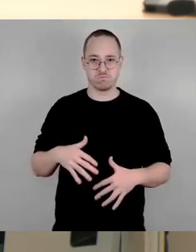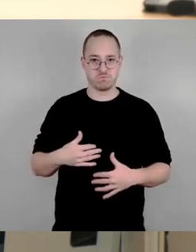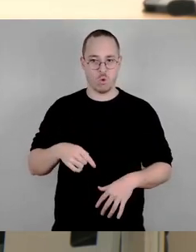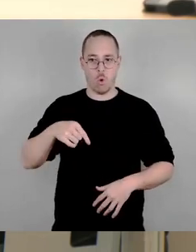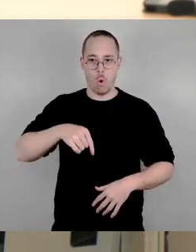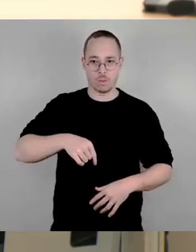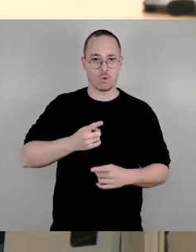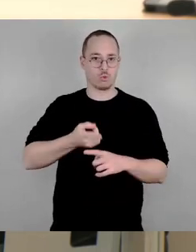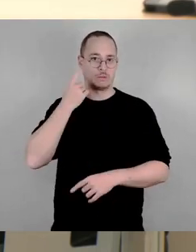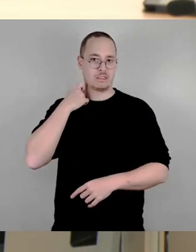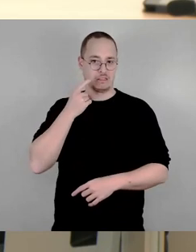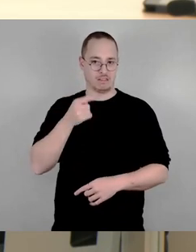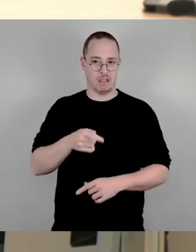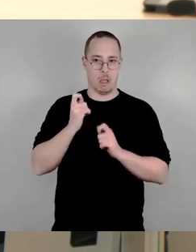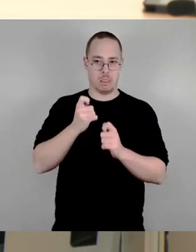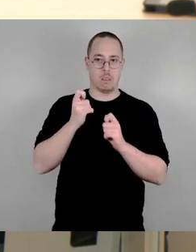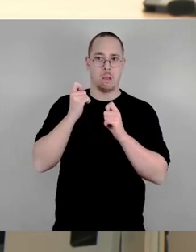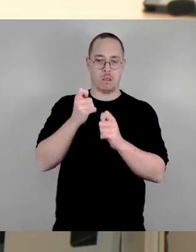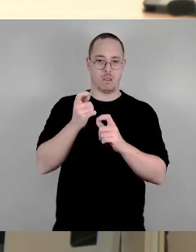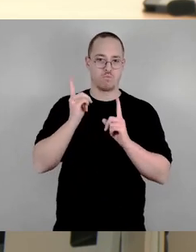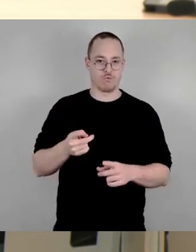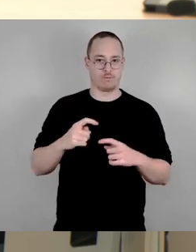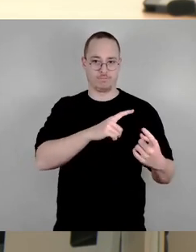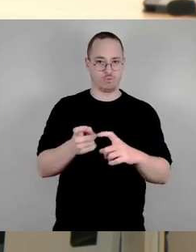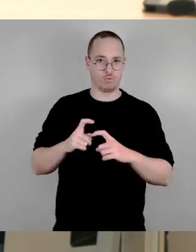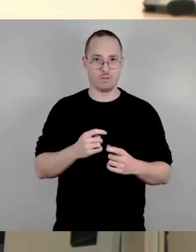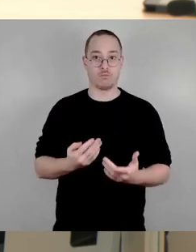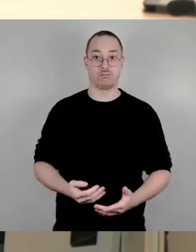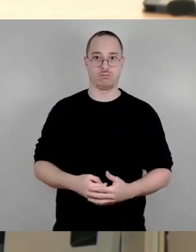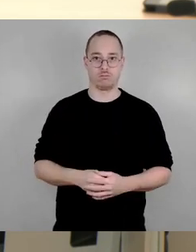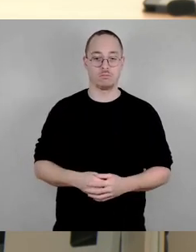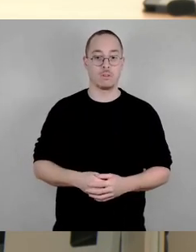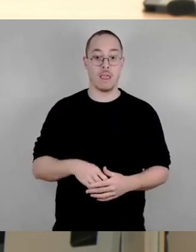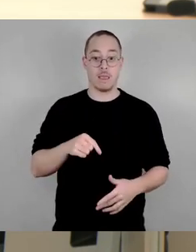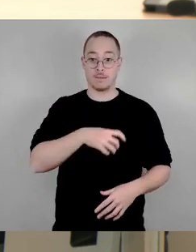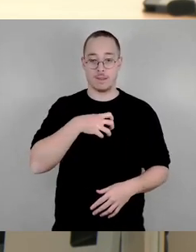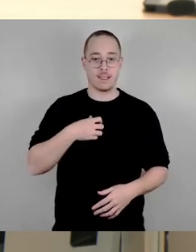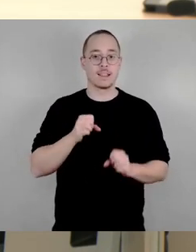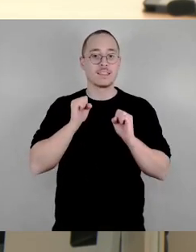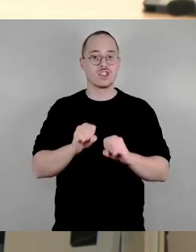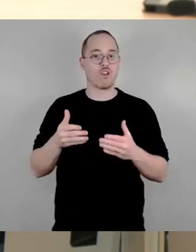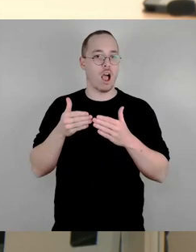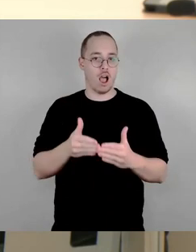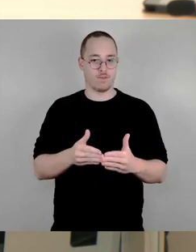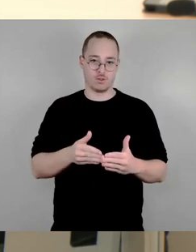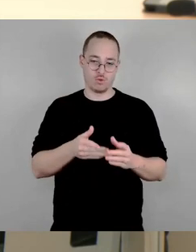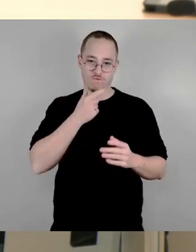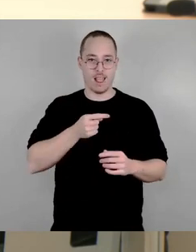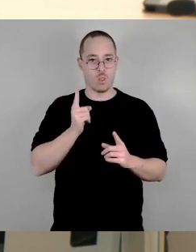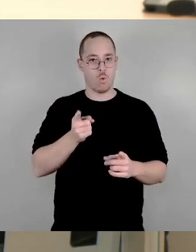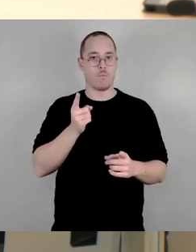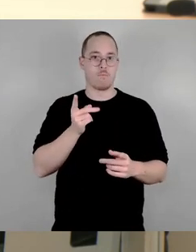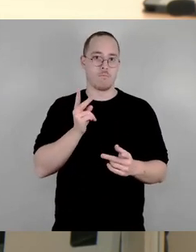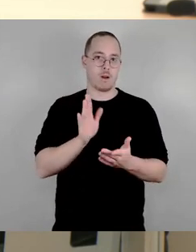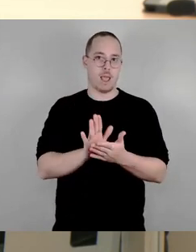Dresden ist sicherer Hafen und das soll auch so bleiben. Dass der Stadtrat am 03.03.2022 diesen Beschluss gefasst hat, war das Ergebnis